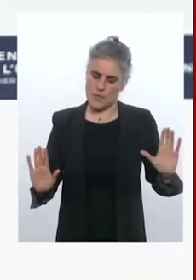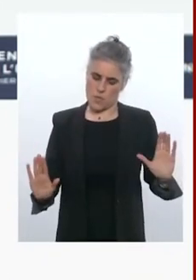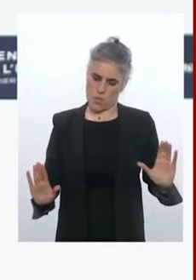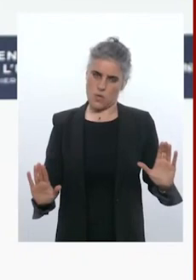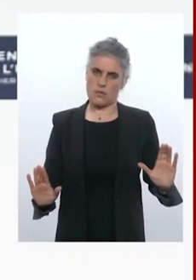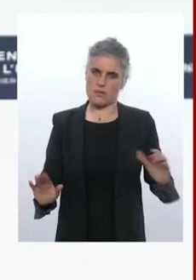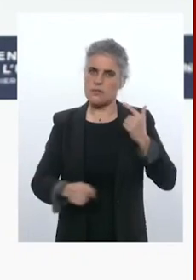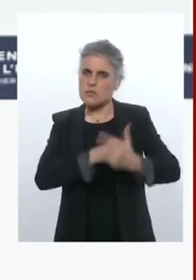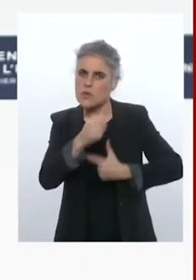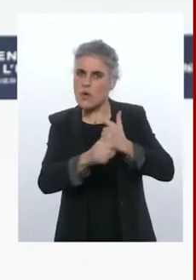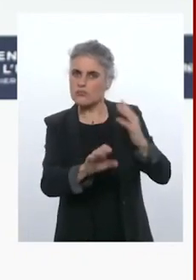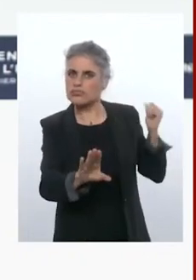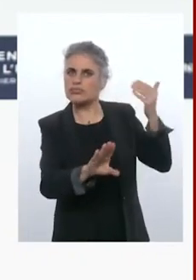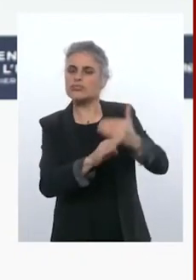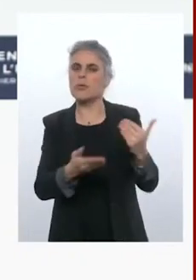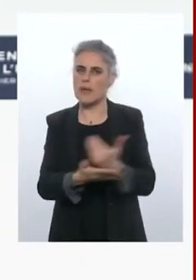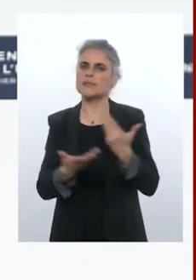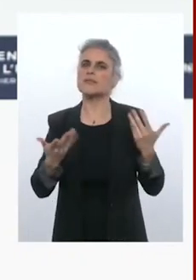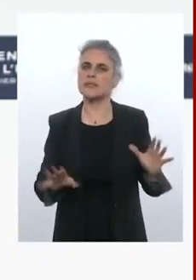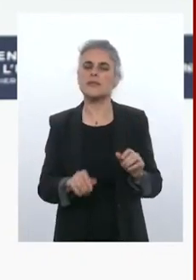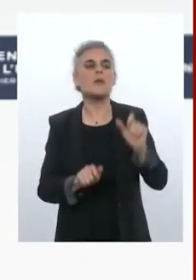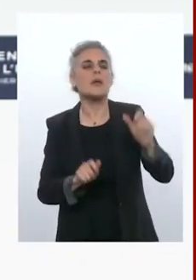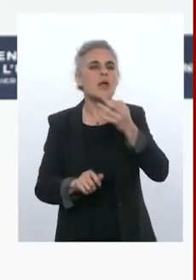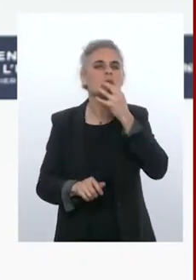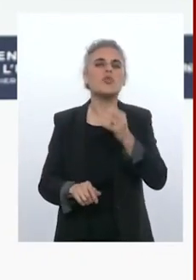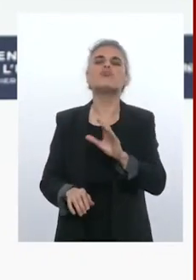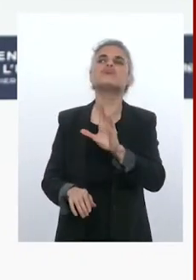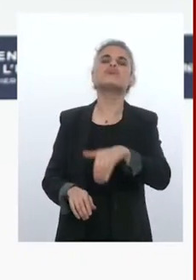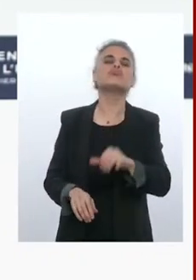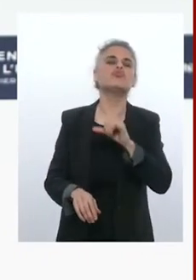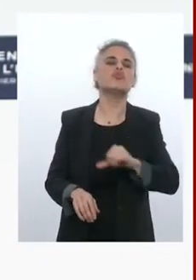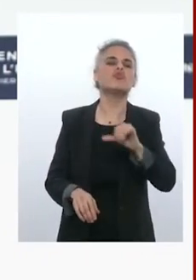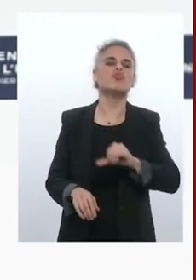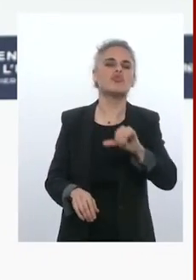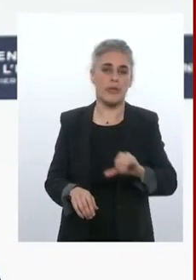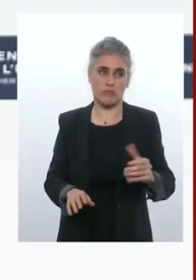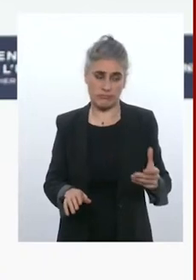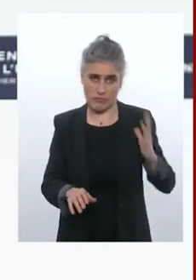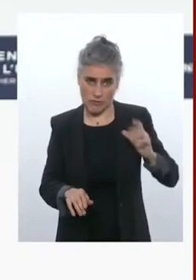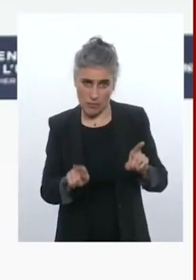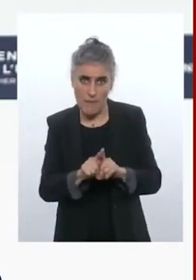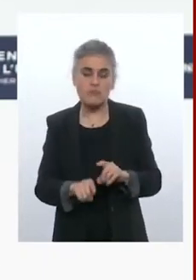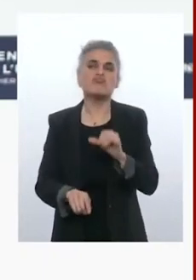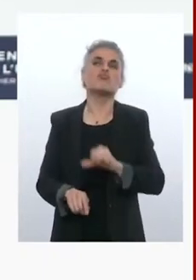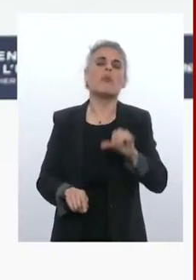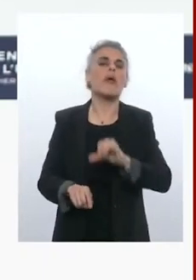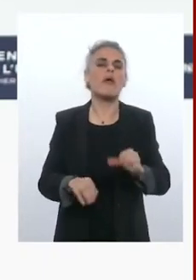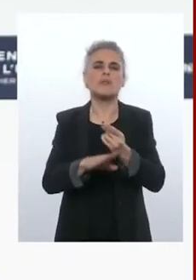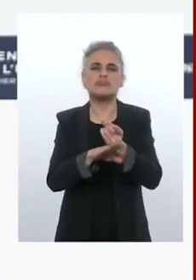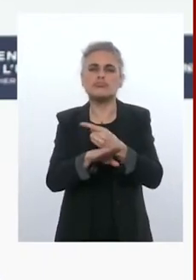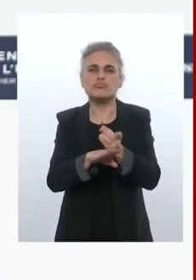de gens qui disent jamais, jamais aujourd'hui étaient les mêmes qui disaient jamais, jamais des tanks, jamais, jamais des avions, jamais, jamais des missiles de longue portée,